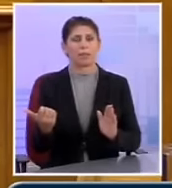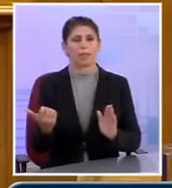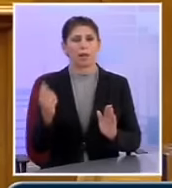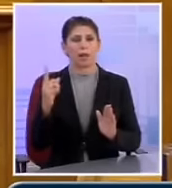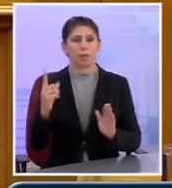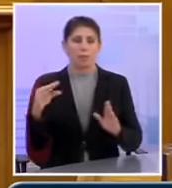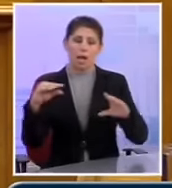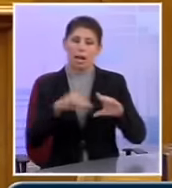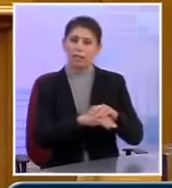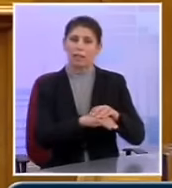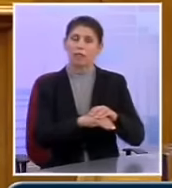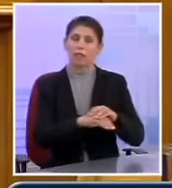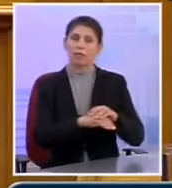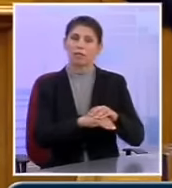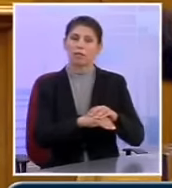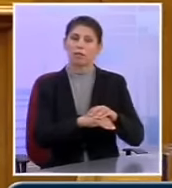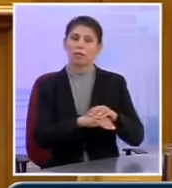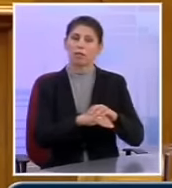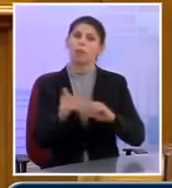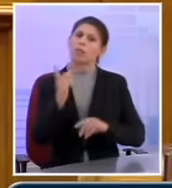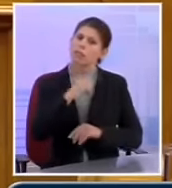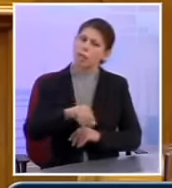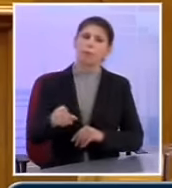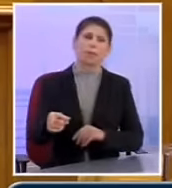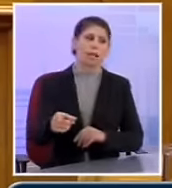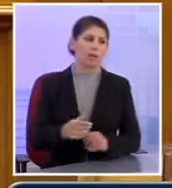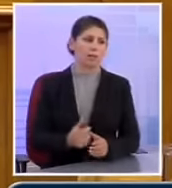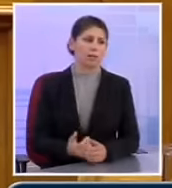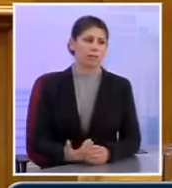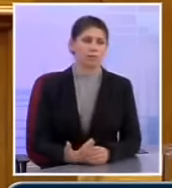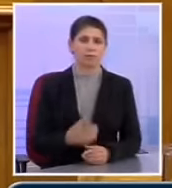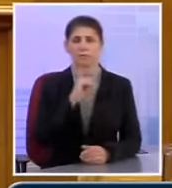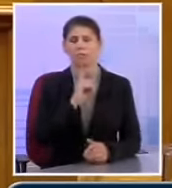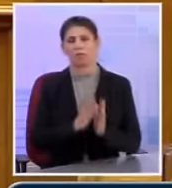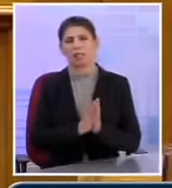προνομιακή κατάθεση σε κάποια άλλη... Θα παρακαλούσα για